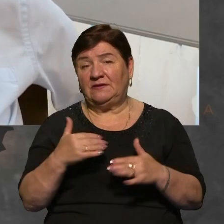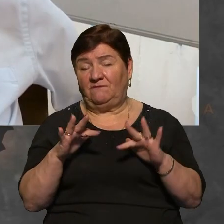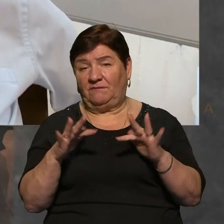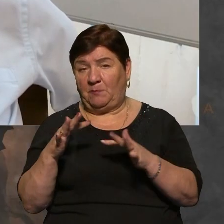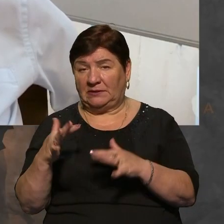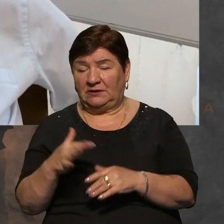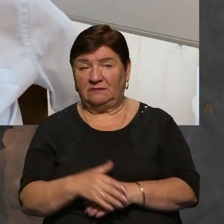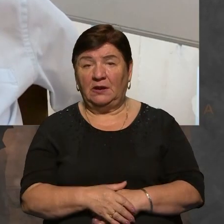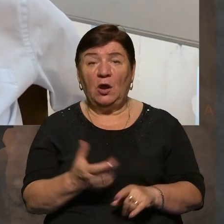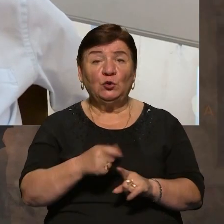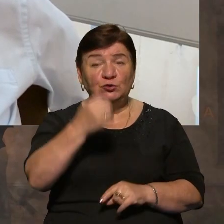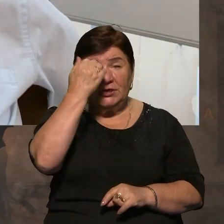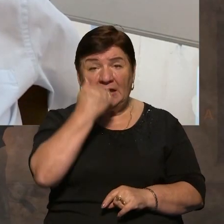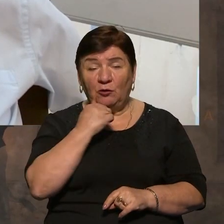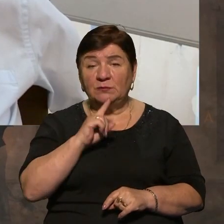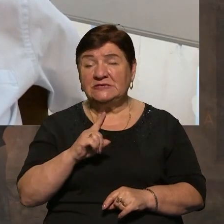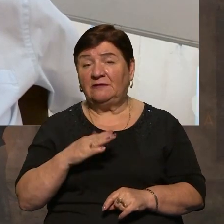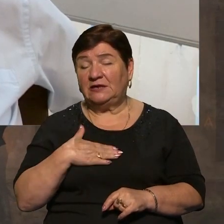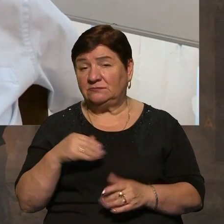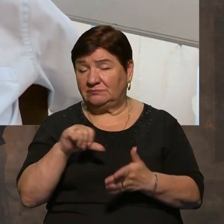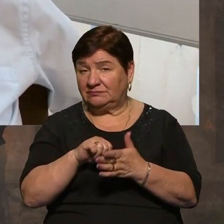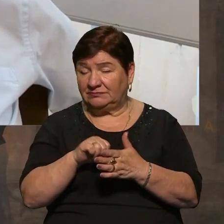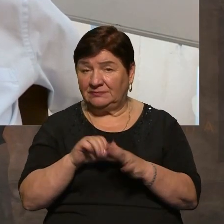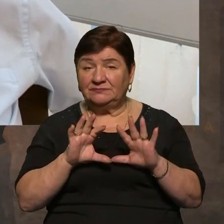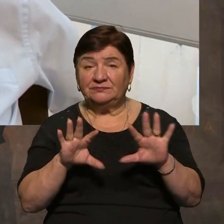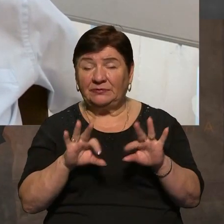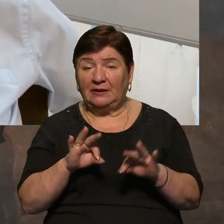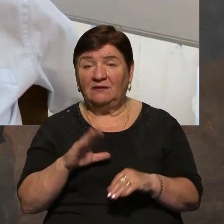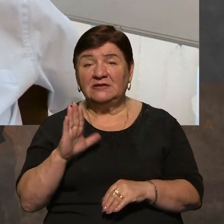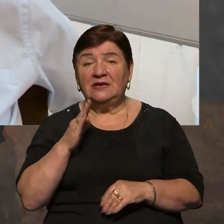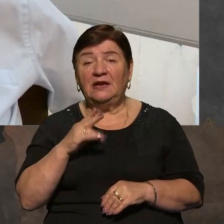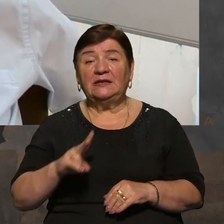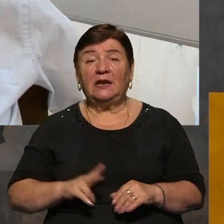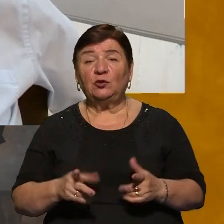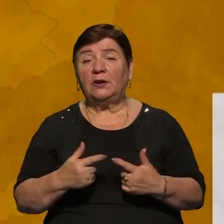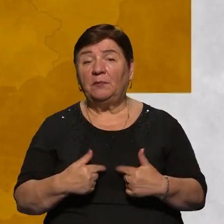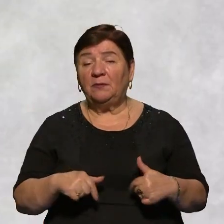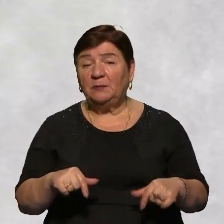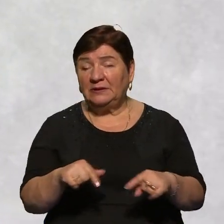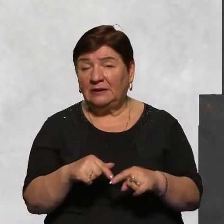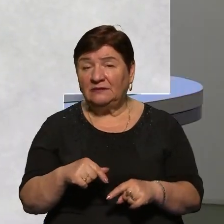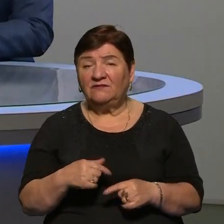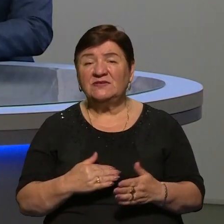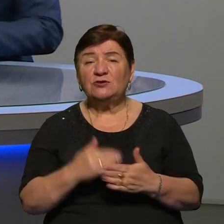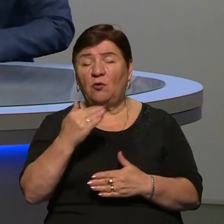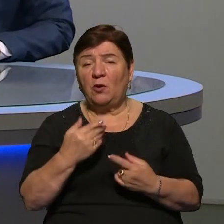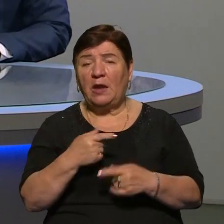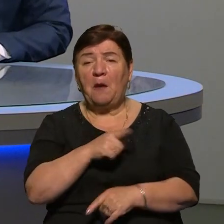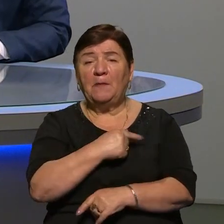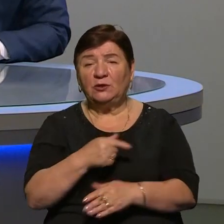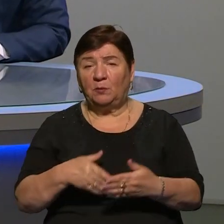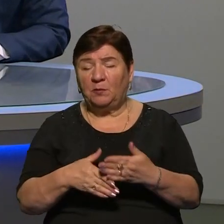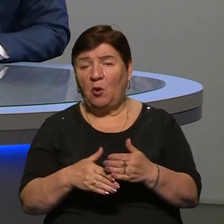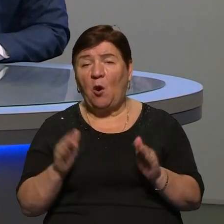Пане Василю, дуже дякуємо вам за участь в нашому ефірі, за це роз'яснення. Василь Стрілка, директор департаменту високотехнологічної меддопомоги Міністерства